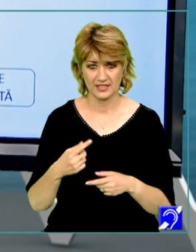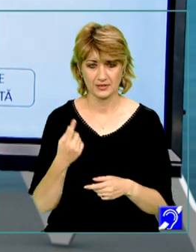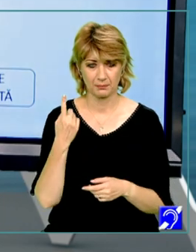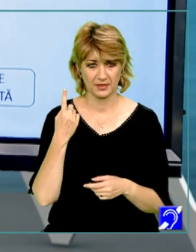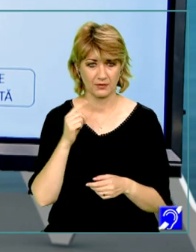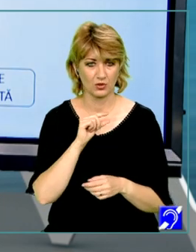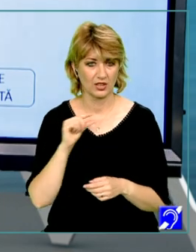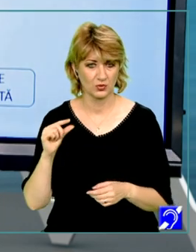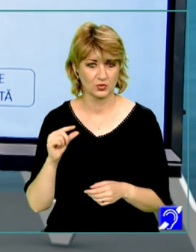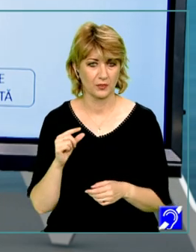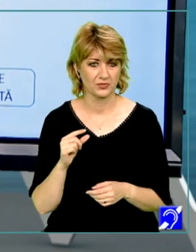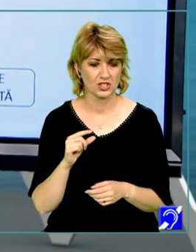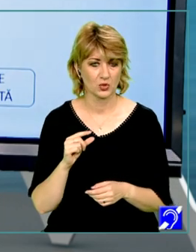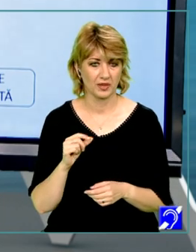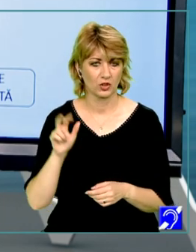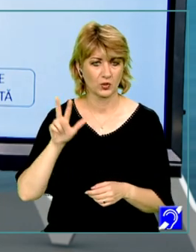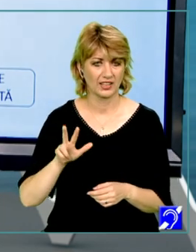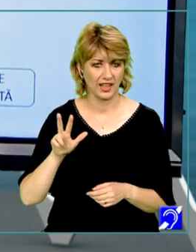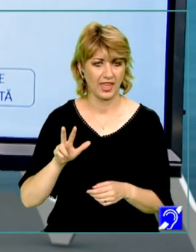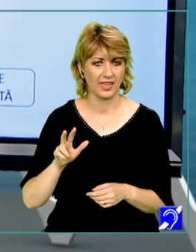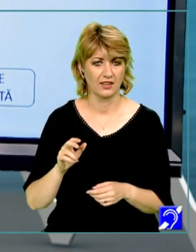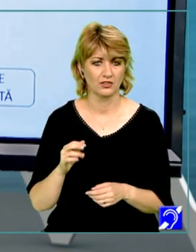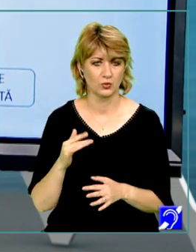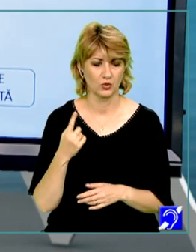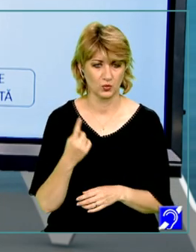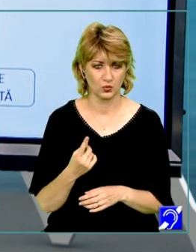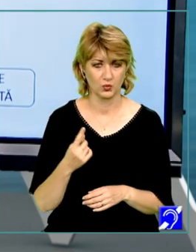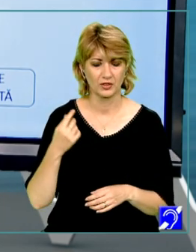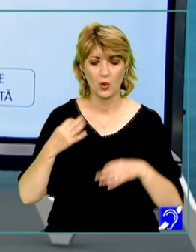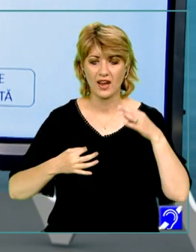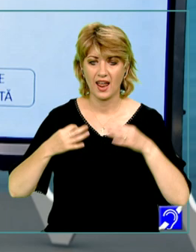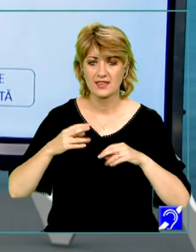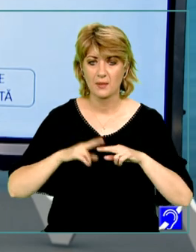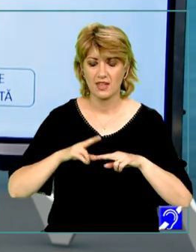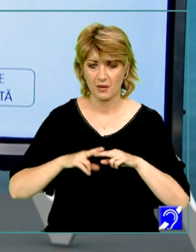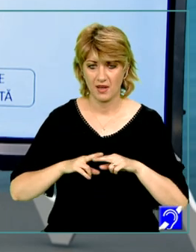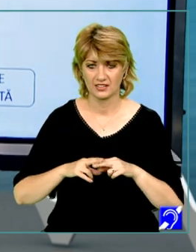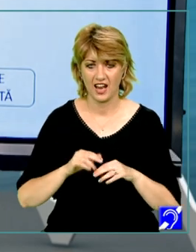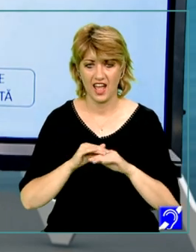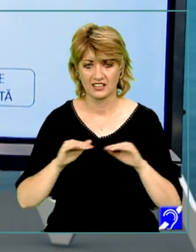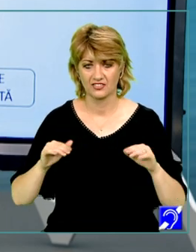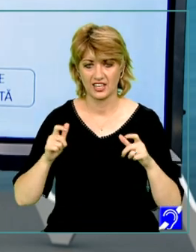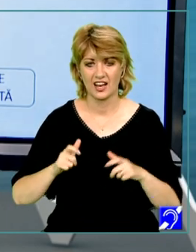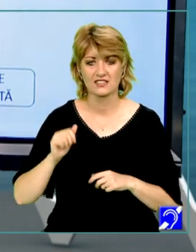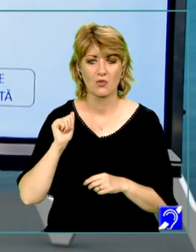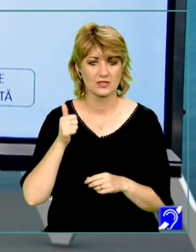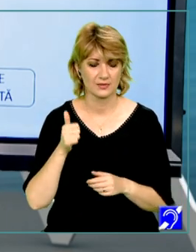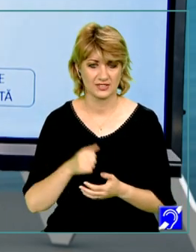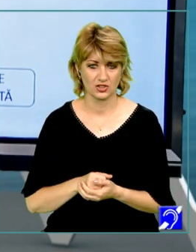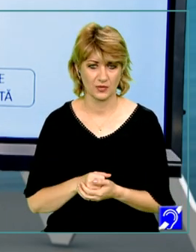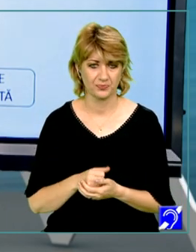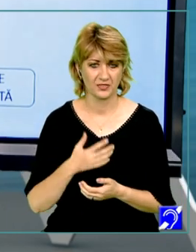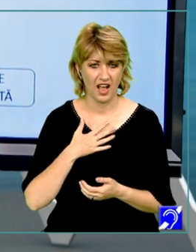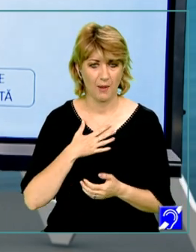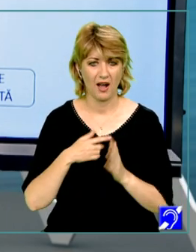subiect, ne referim la subiectul 3 Roman 1, cel pentru analiză matematică la nivelul clasei a 11a. Am